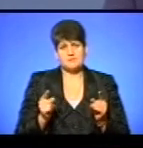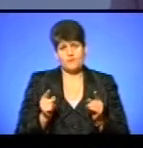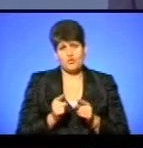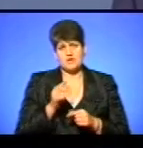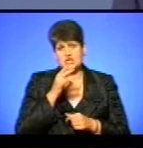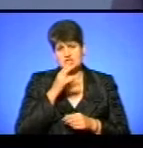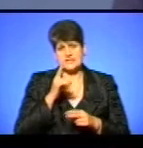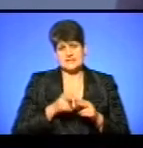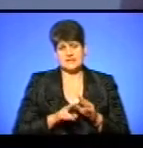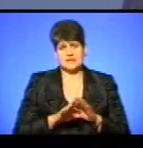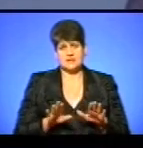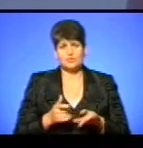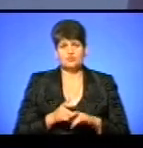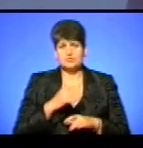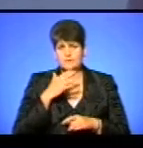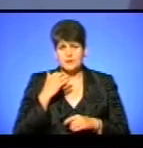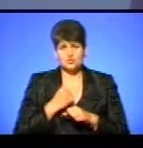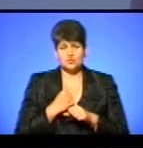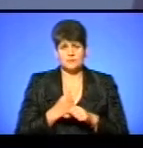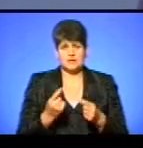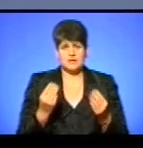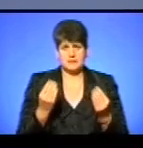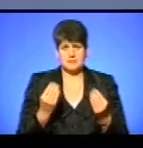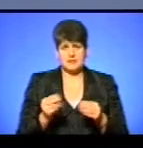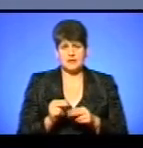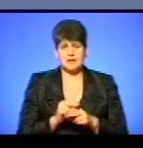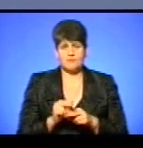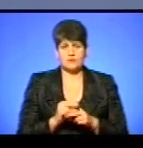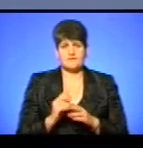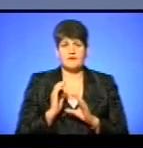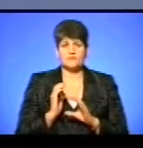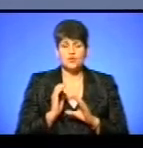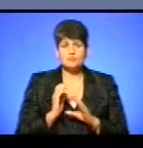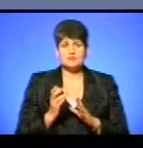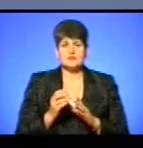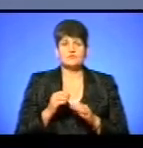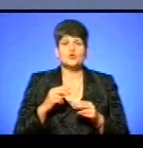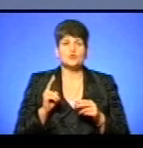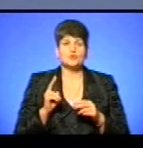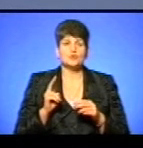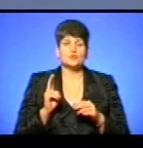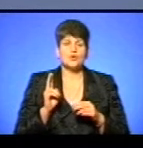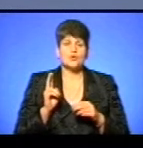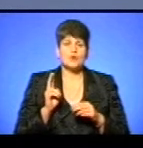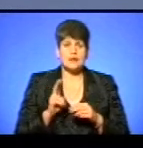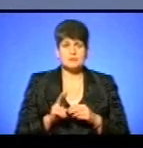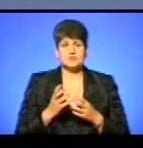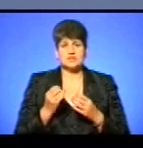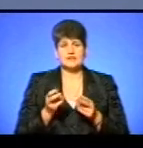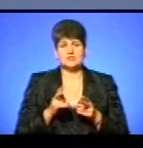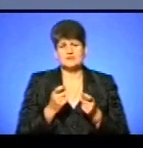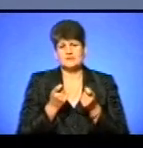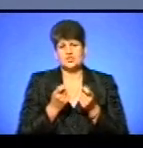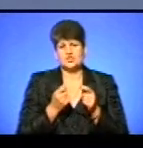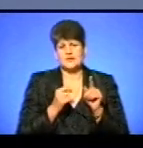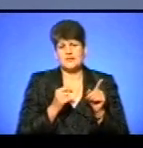час покінчимо. Тому що дуже багато зроблено капітальних ремонтів в автобусах і в деяких тролейбусах. Ще лишилося трішки їх там